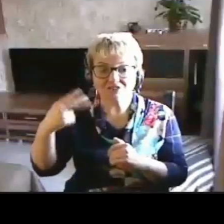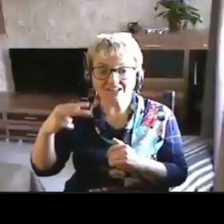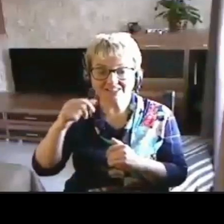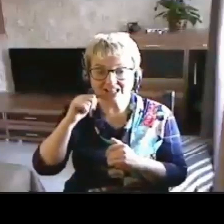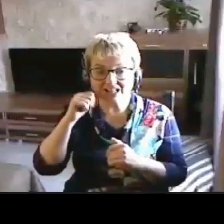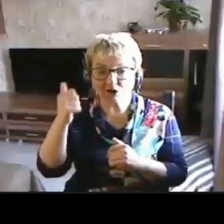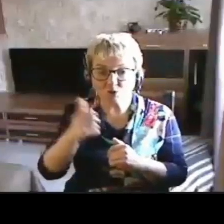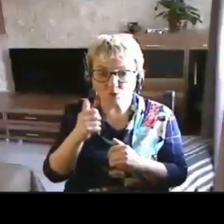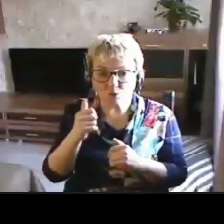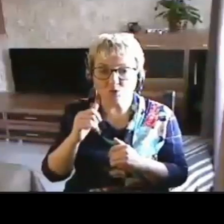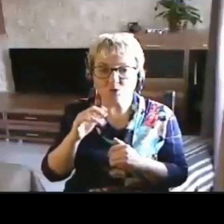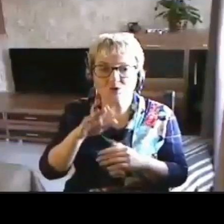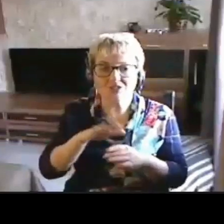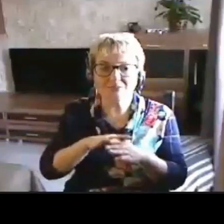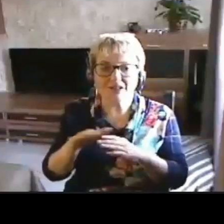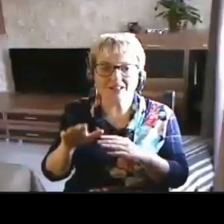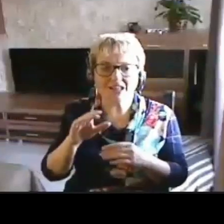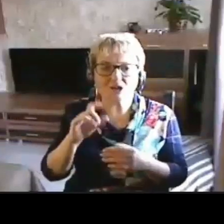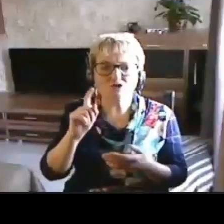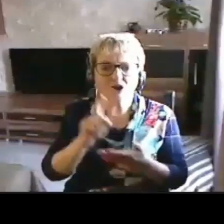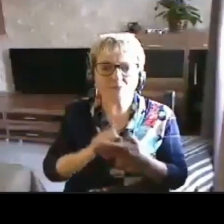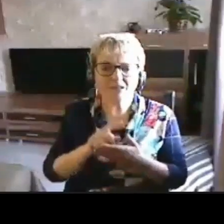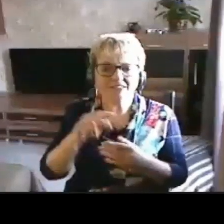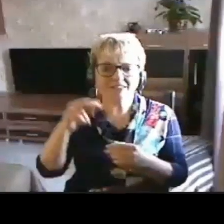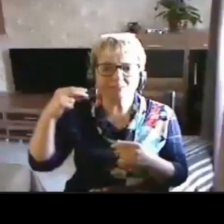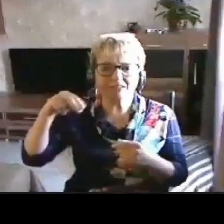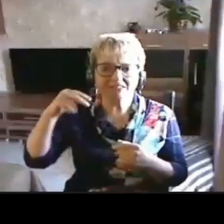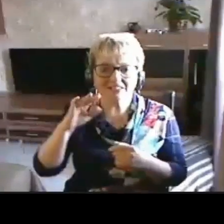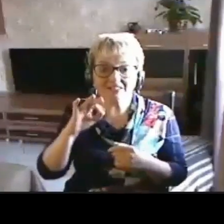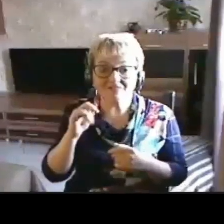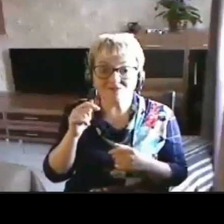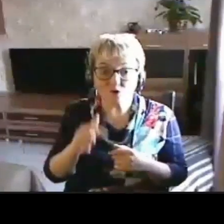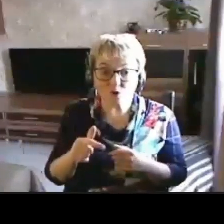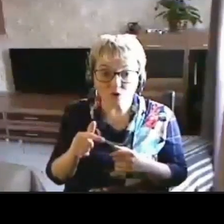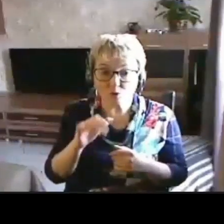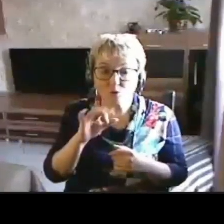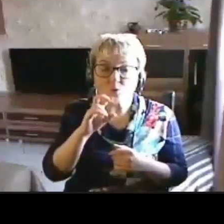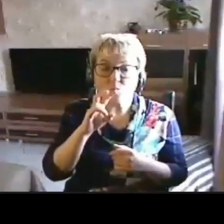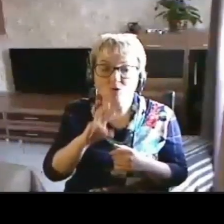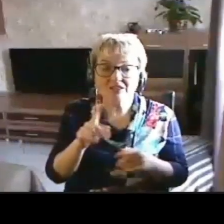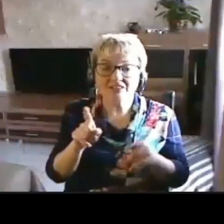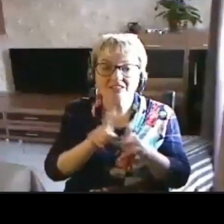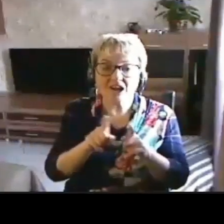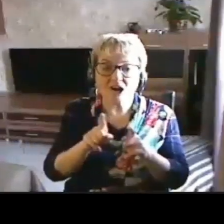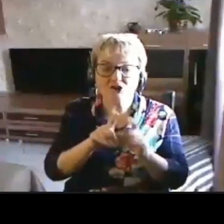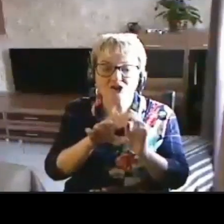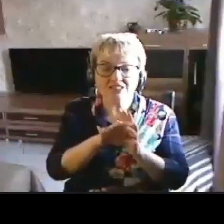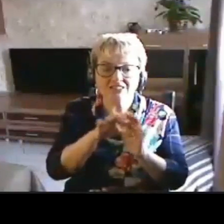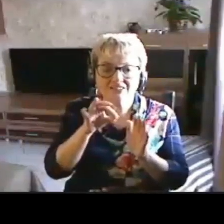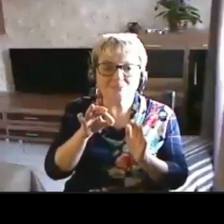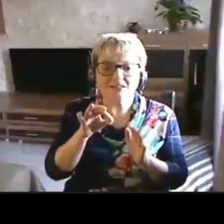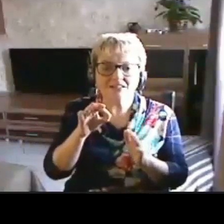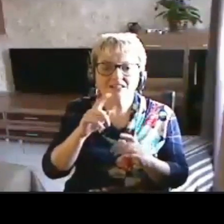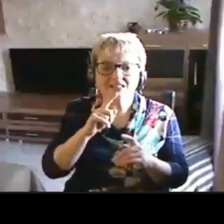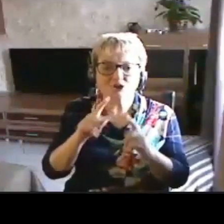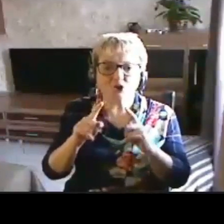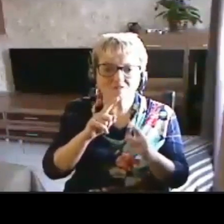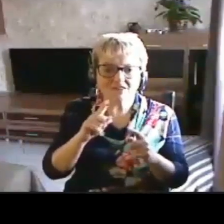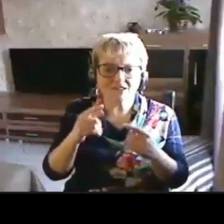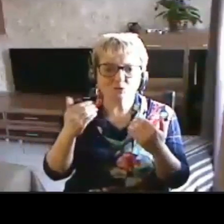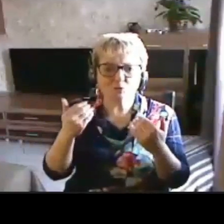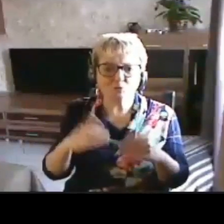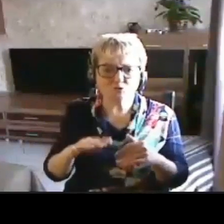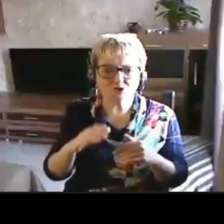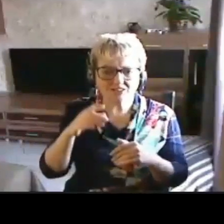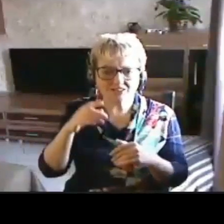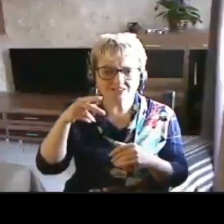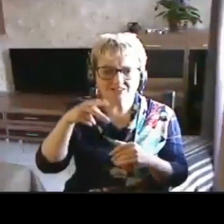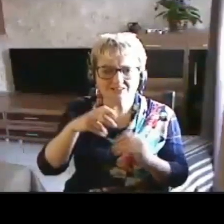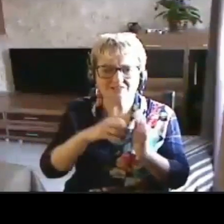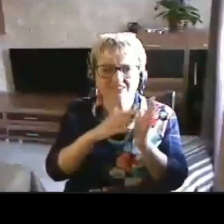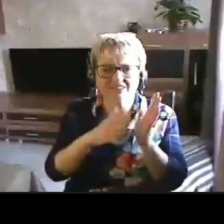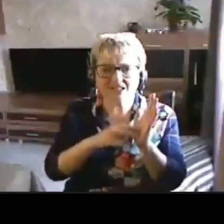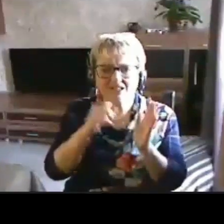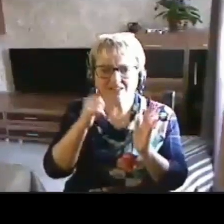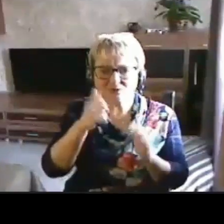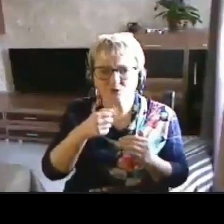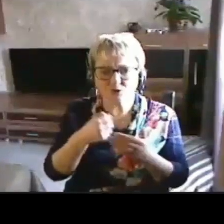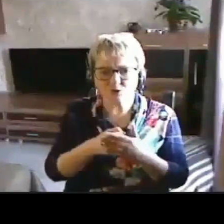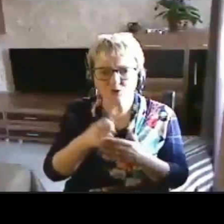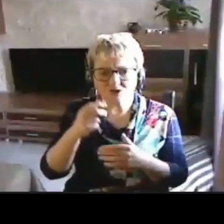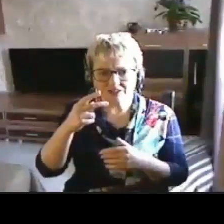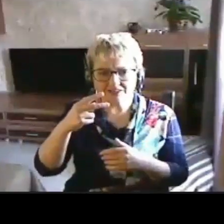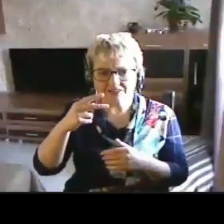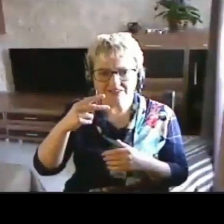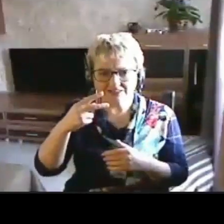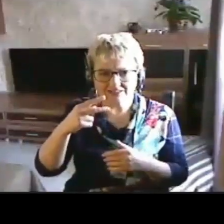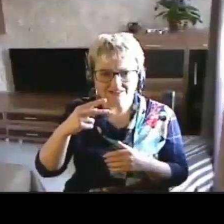год исполняющий обязанности президент ВОК. Он также избран в Совет уже с 2019 года до